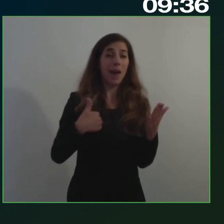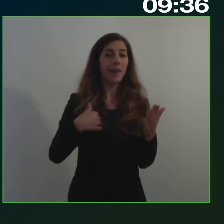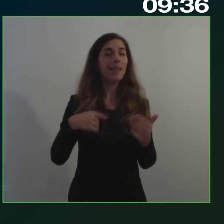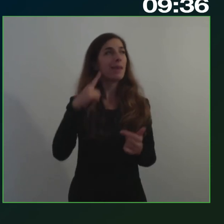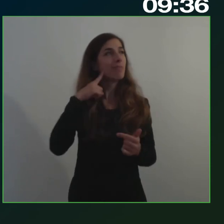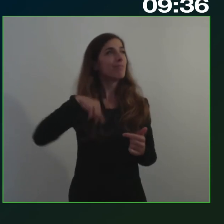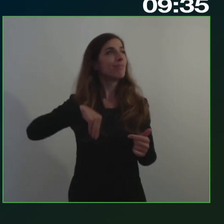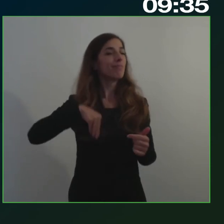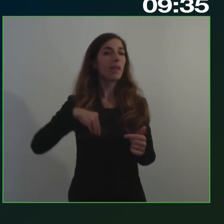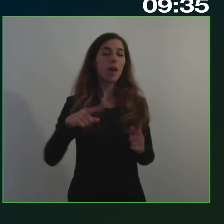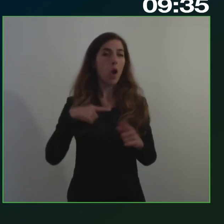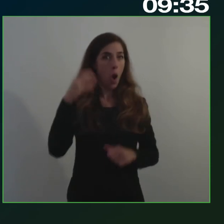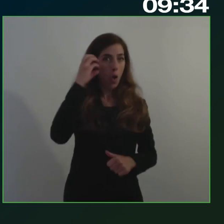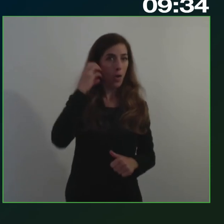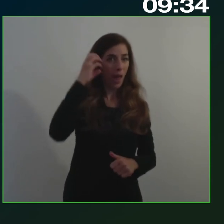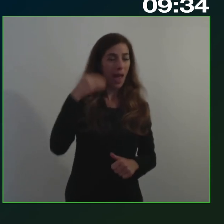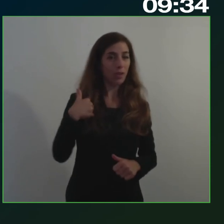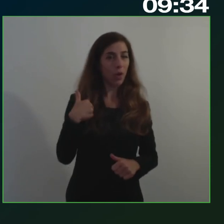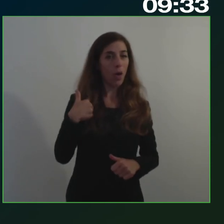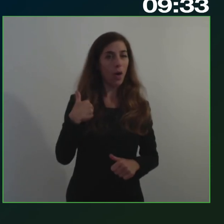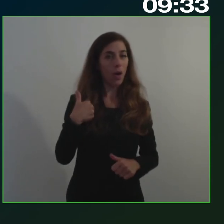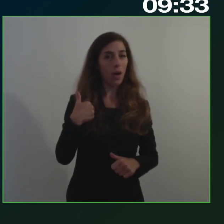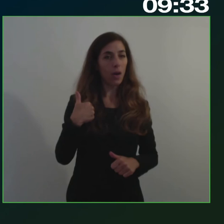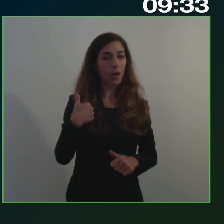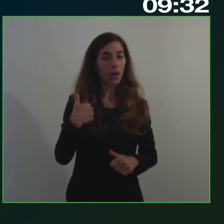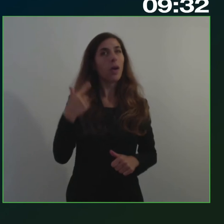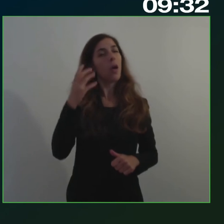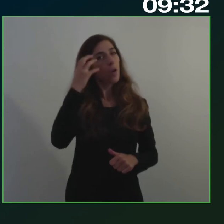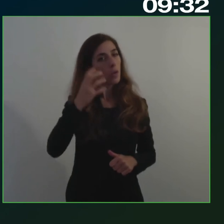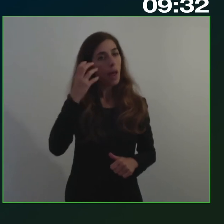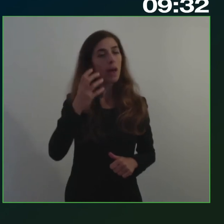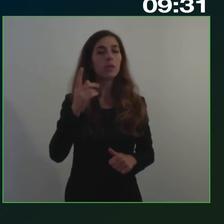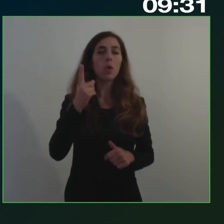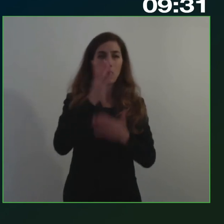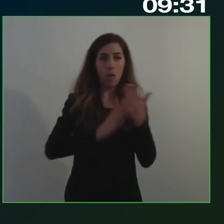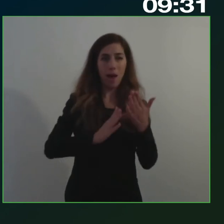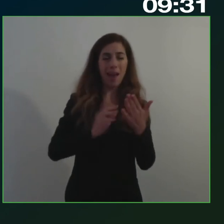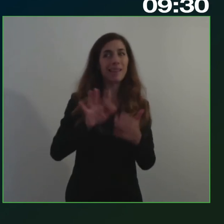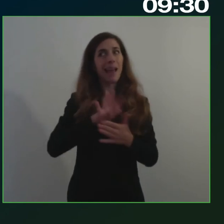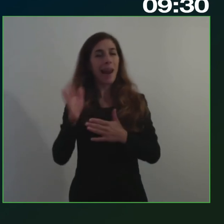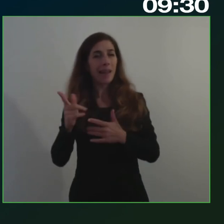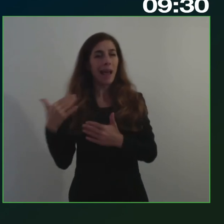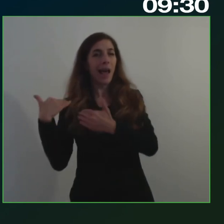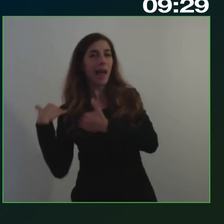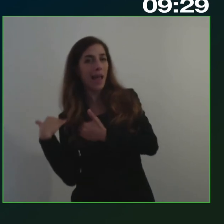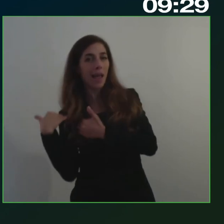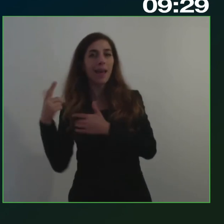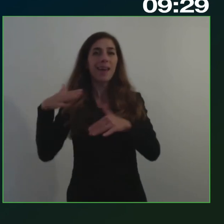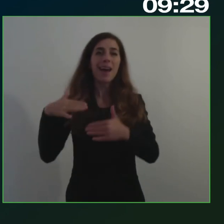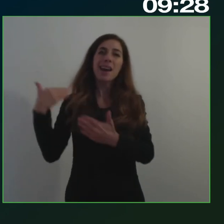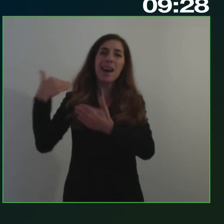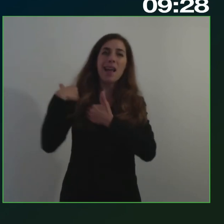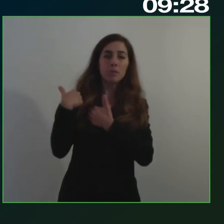diciamo onorato di diciamo di parlare di questo tema dall'altro lato mi sento anche un carico di responsabilità